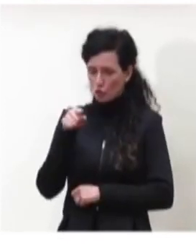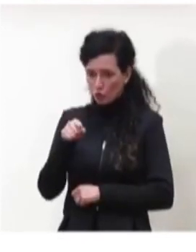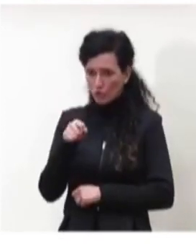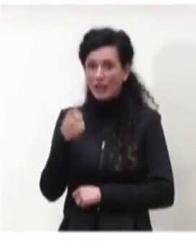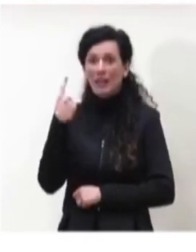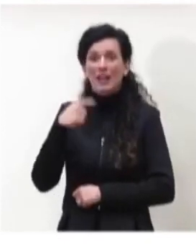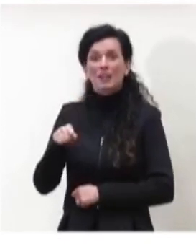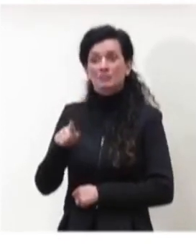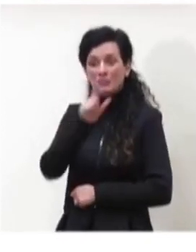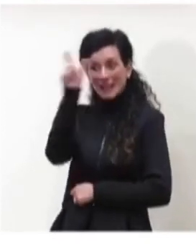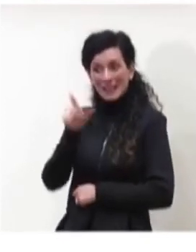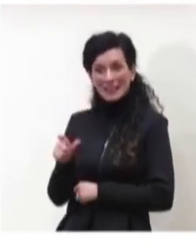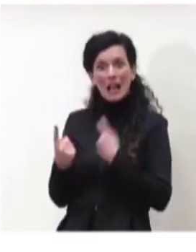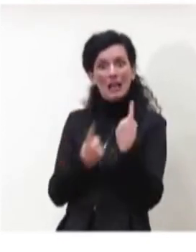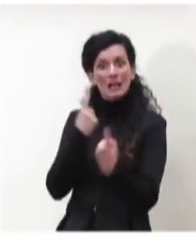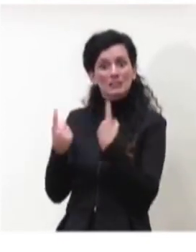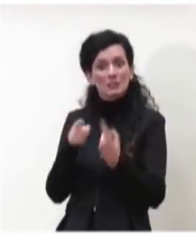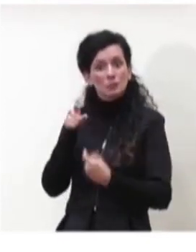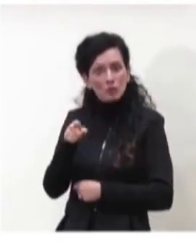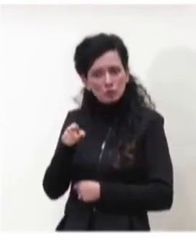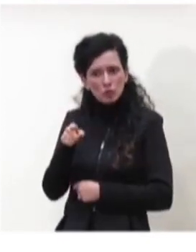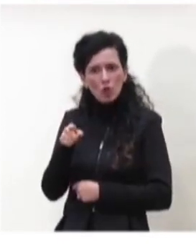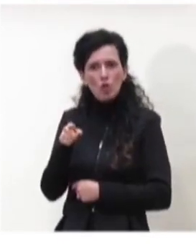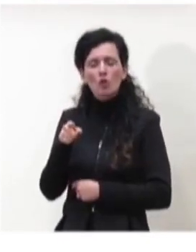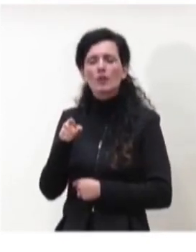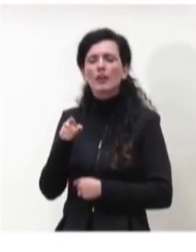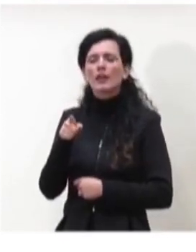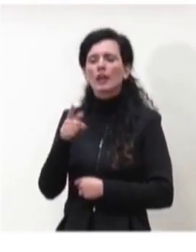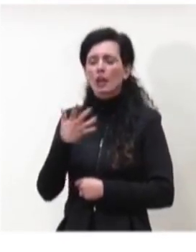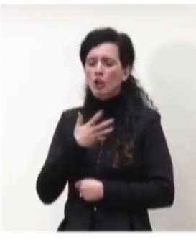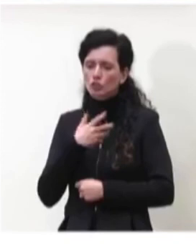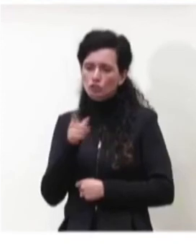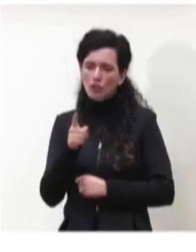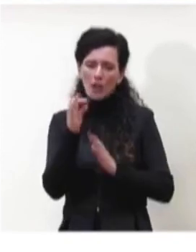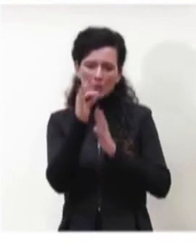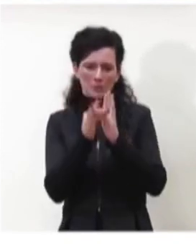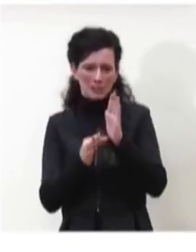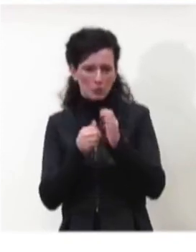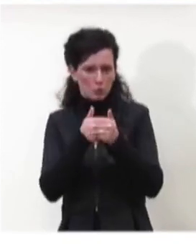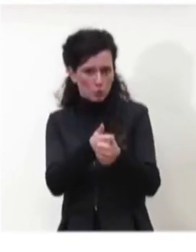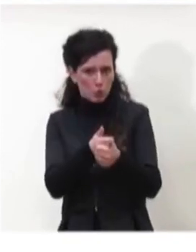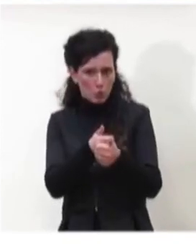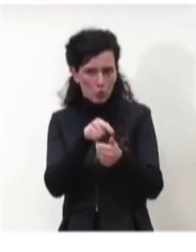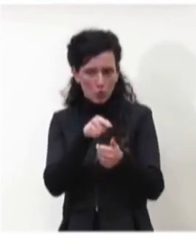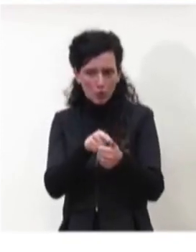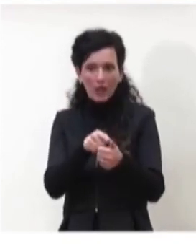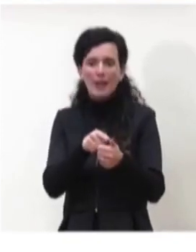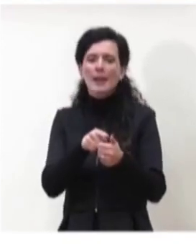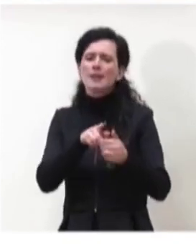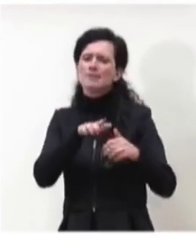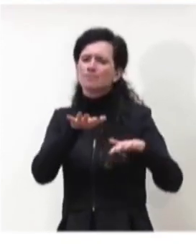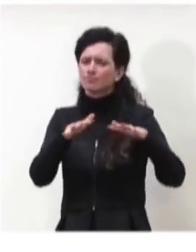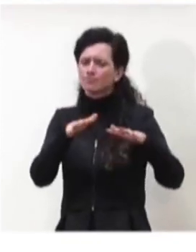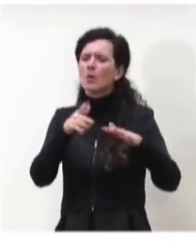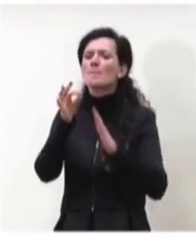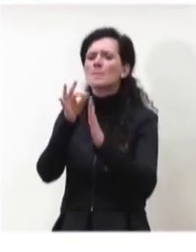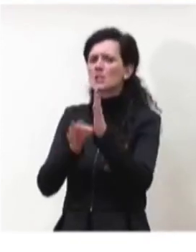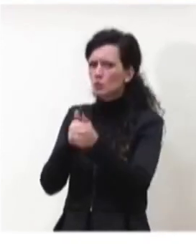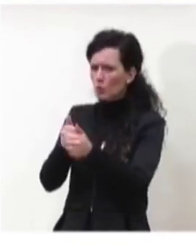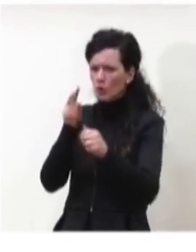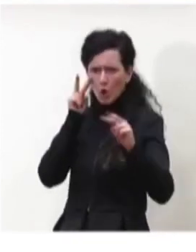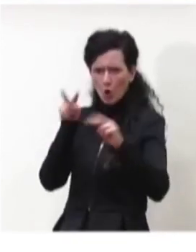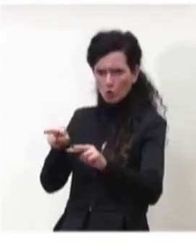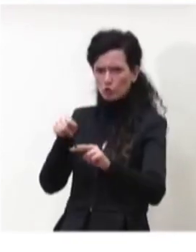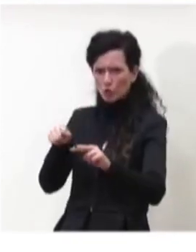nostro Paese per passare dalle misure di mitigazione alle misure di controllo è una soglia che è sotto i